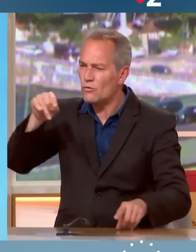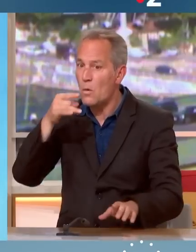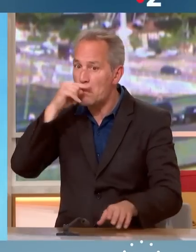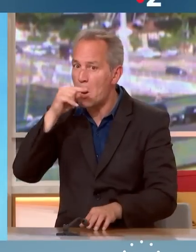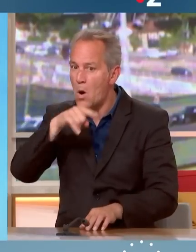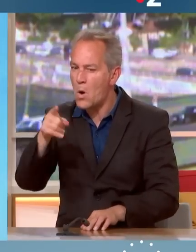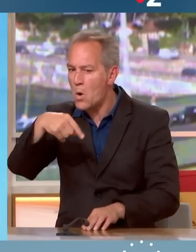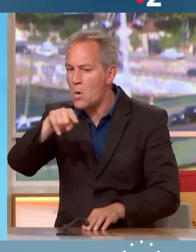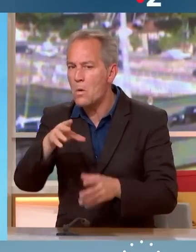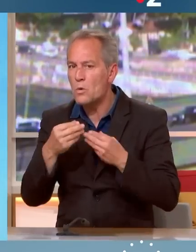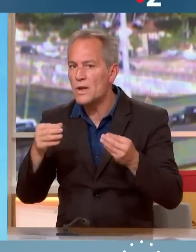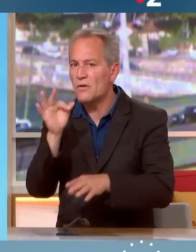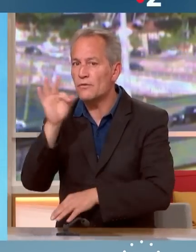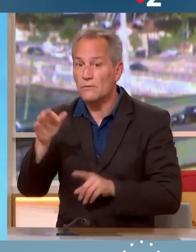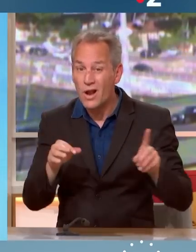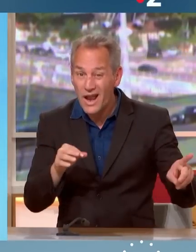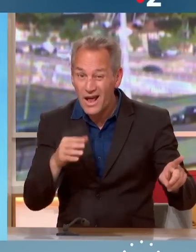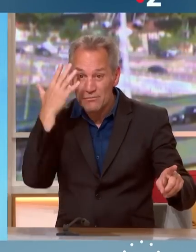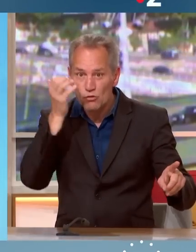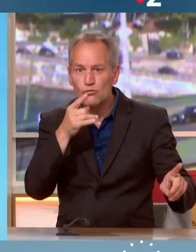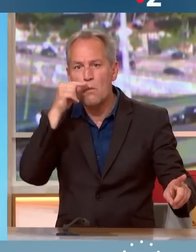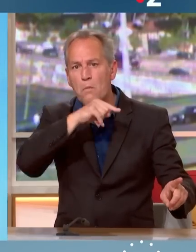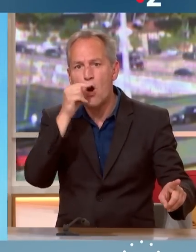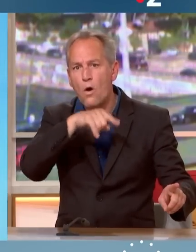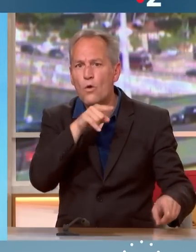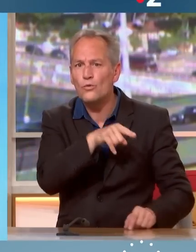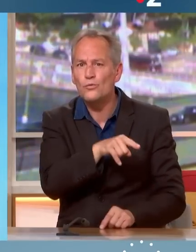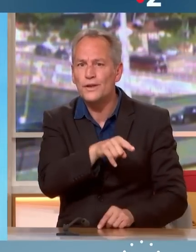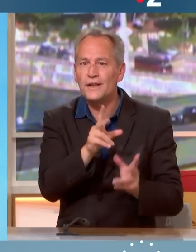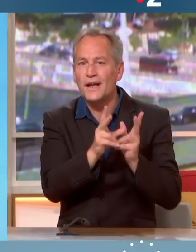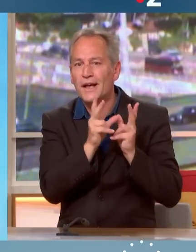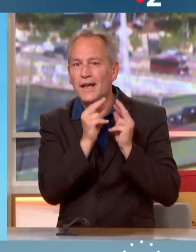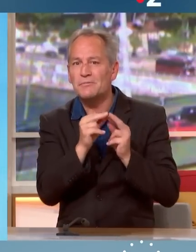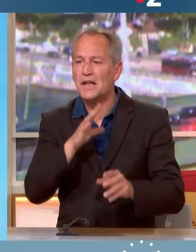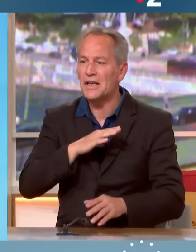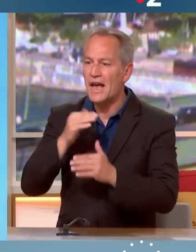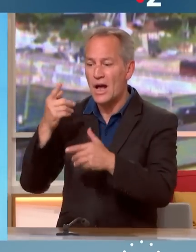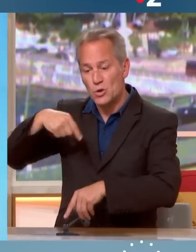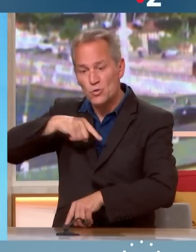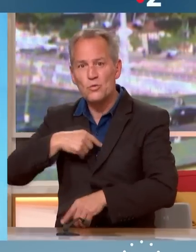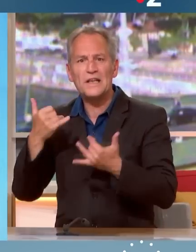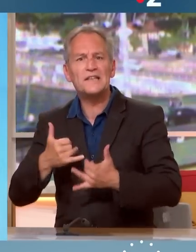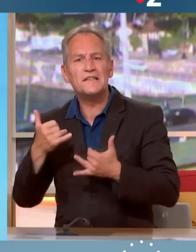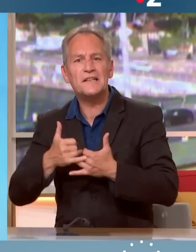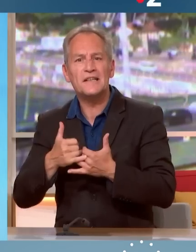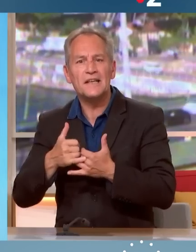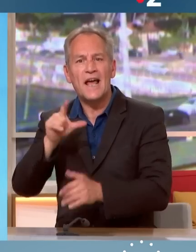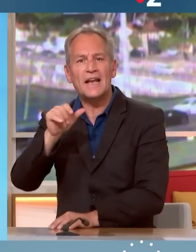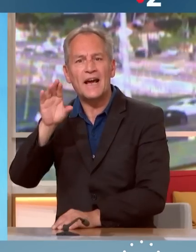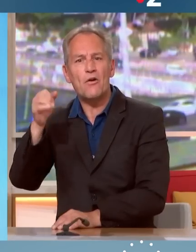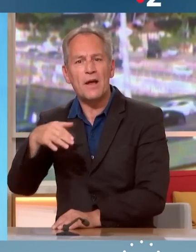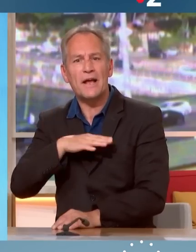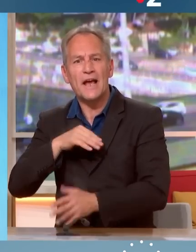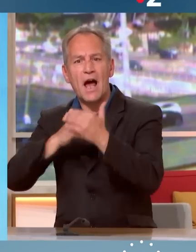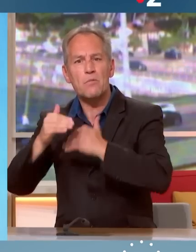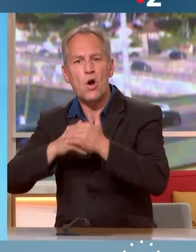ment. M. Mélenchon nous explique qu'on aurait un plan caché, mais il ne nous explique pas comment lui finance 300 milliards d'euros, 300 milliards d